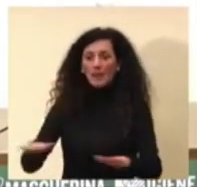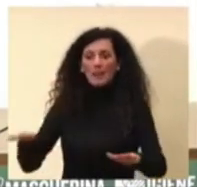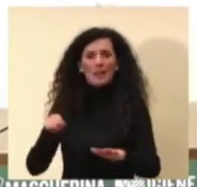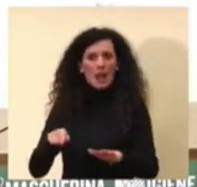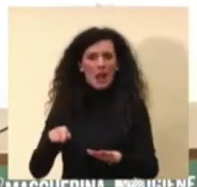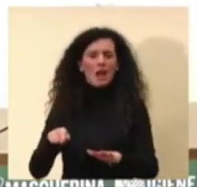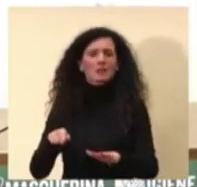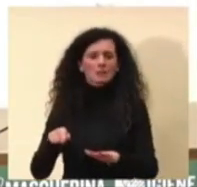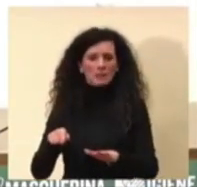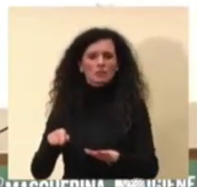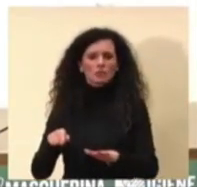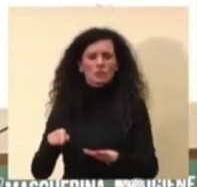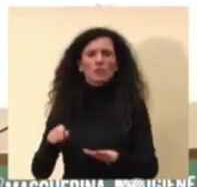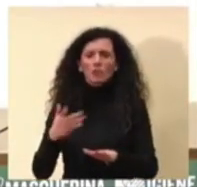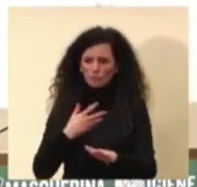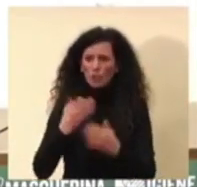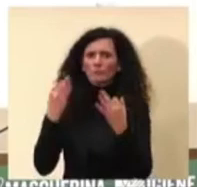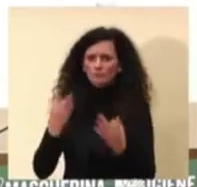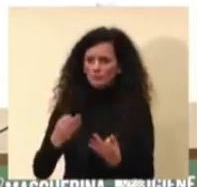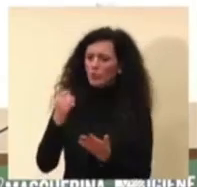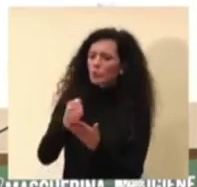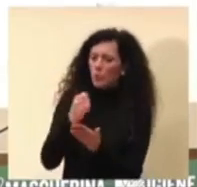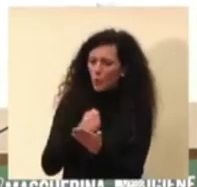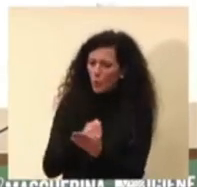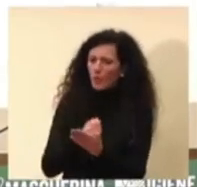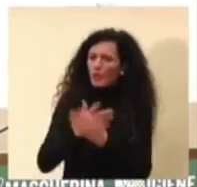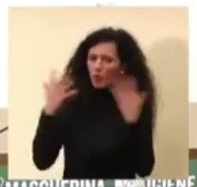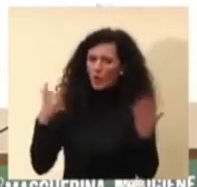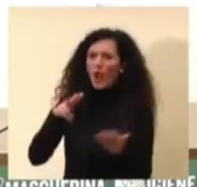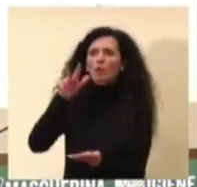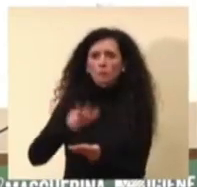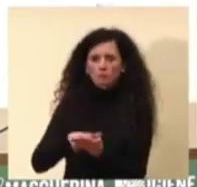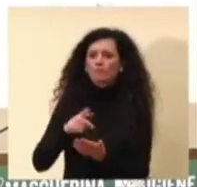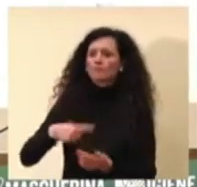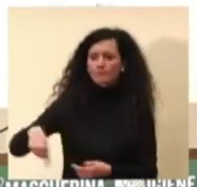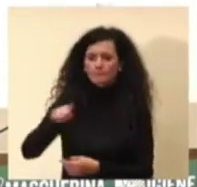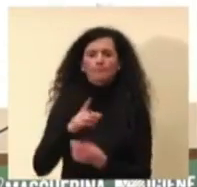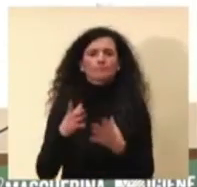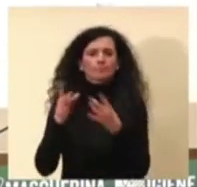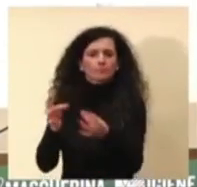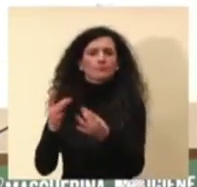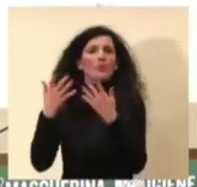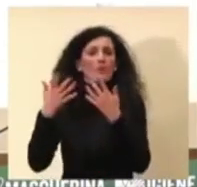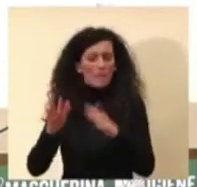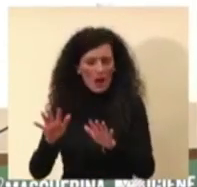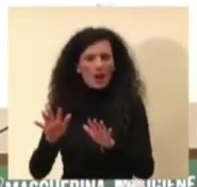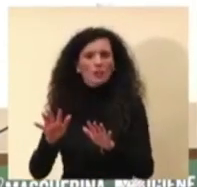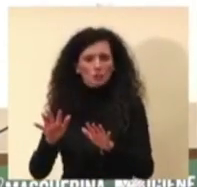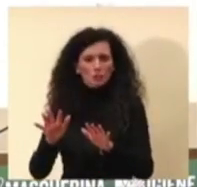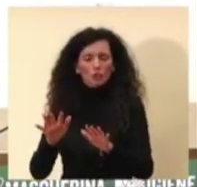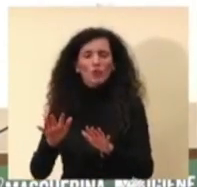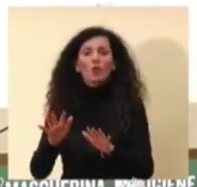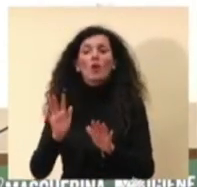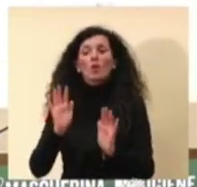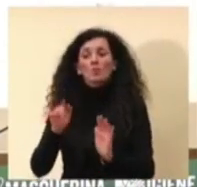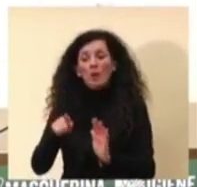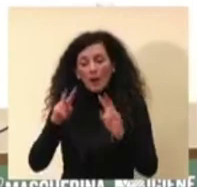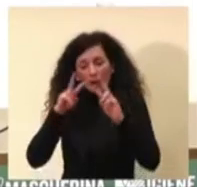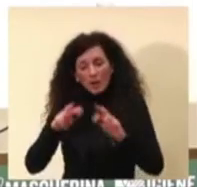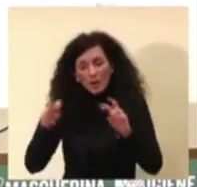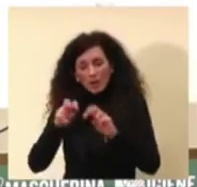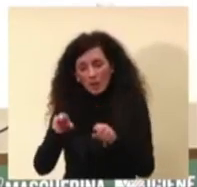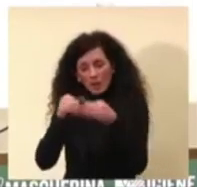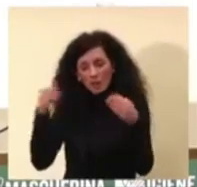documentatamente dimostrati sia essere infettati non c'è evidenza di